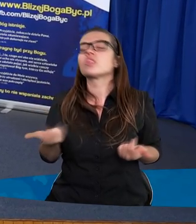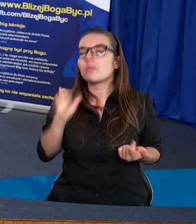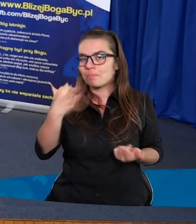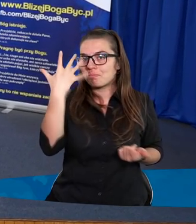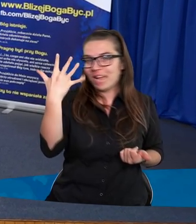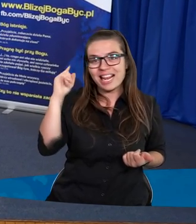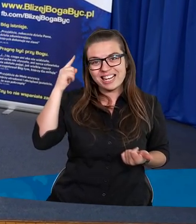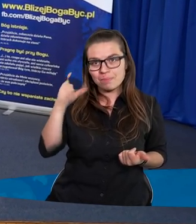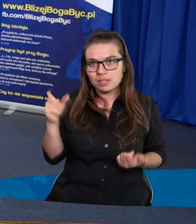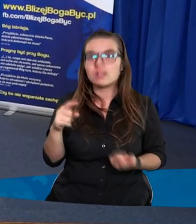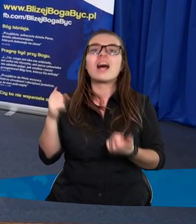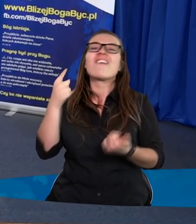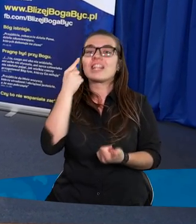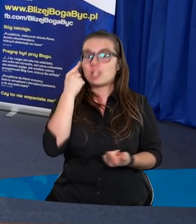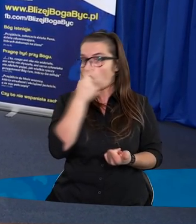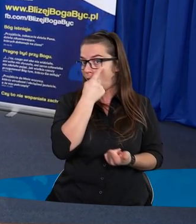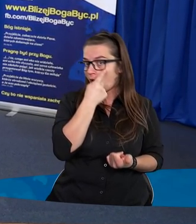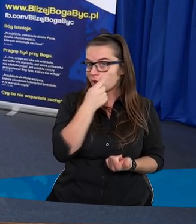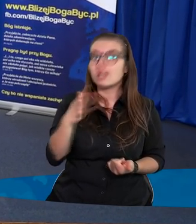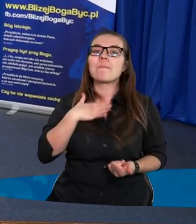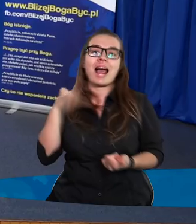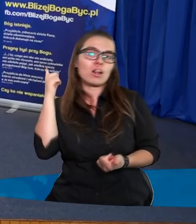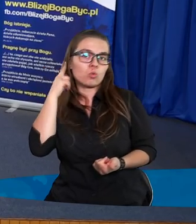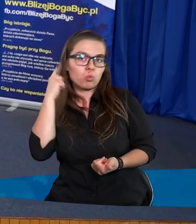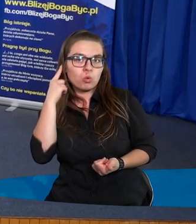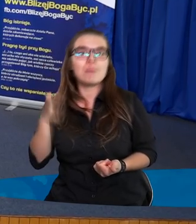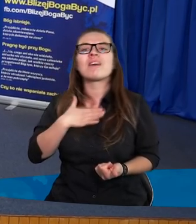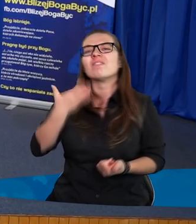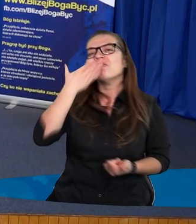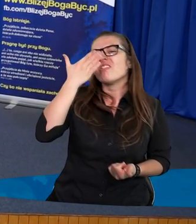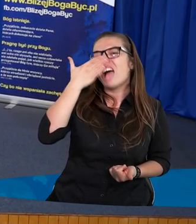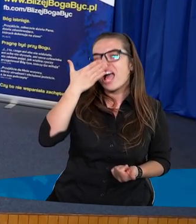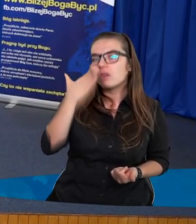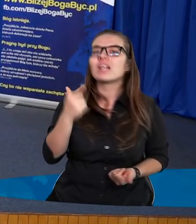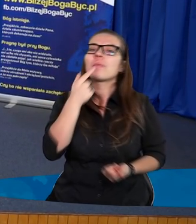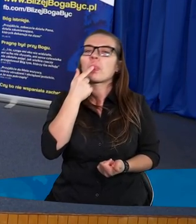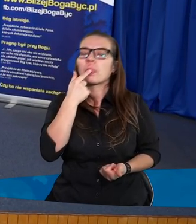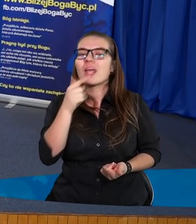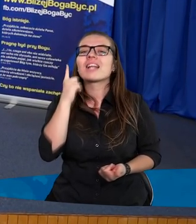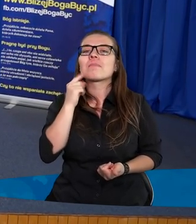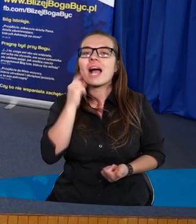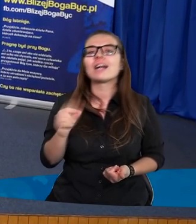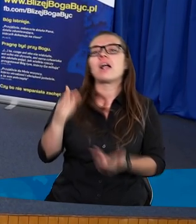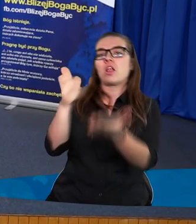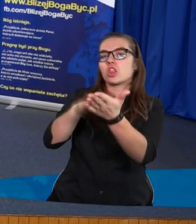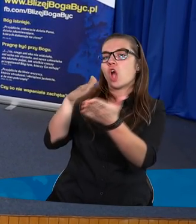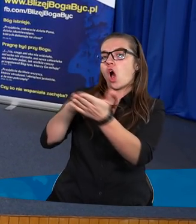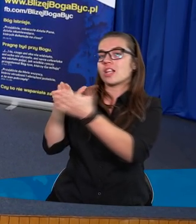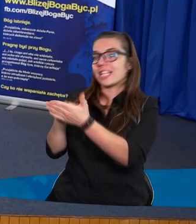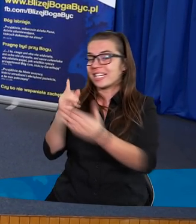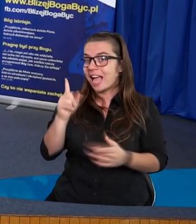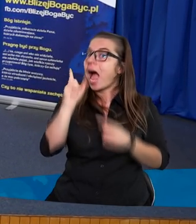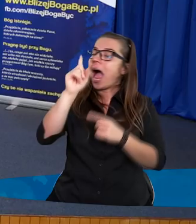człowiek ma pięć zmysłów. Mamy wzrok, mamy słuch, mamy powonienie, mamy smak, mamy dotyk. Pięć zmysłów